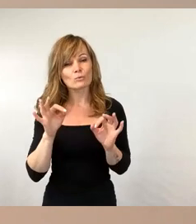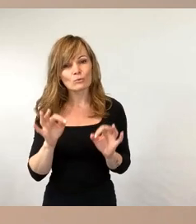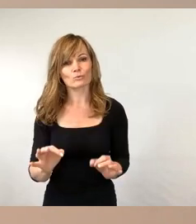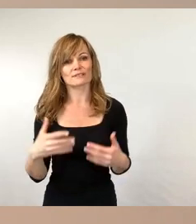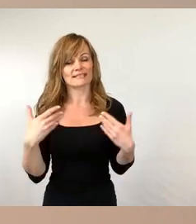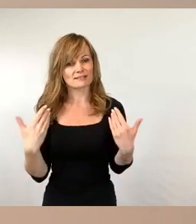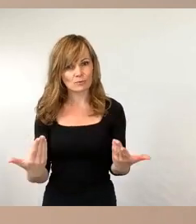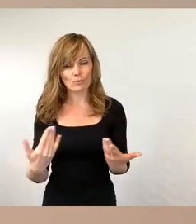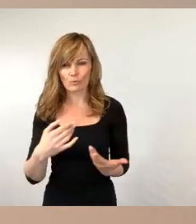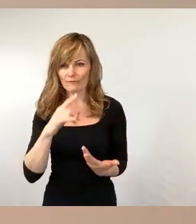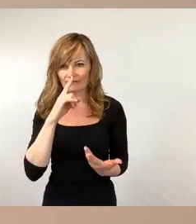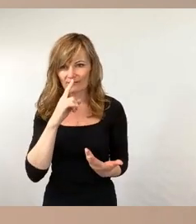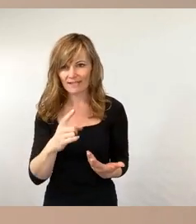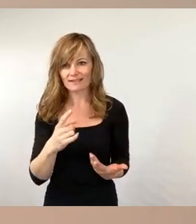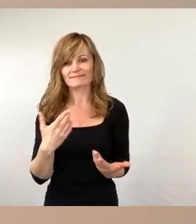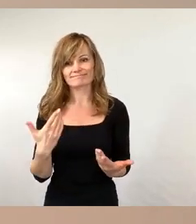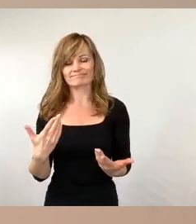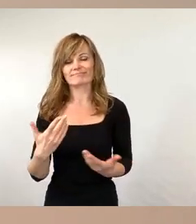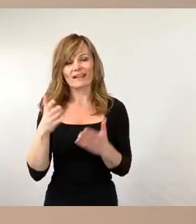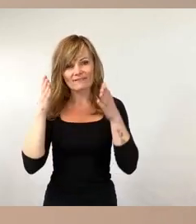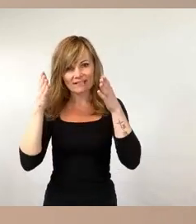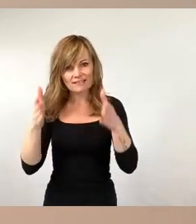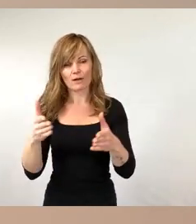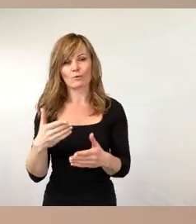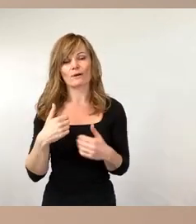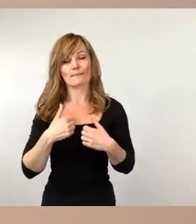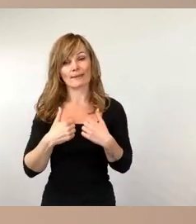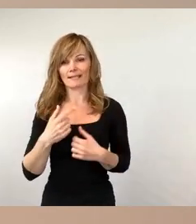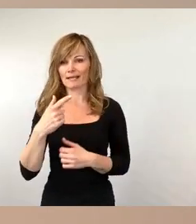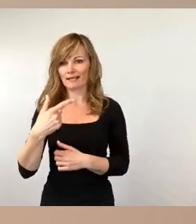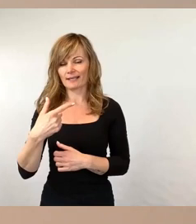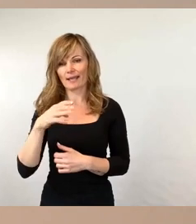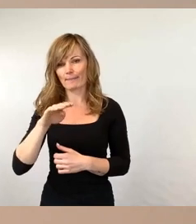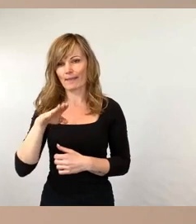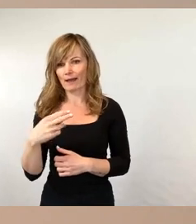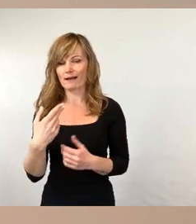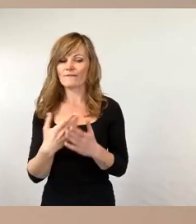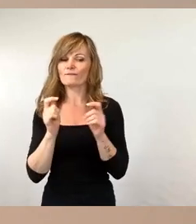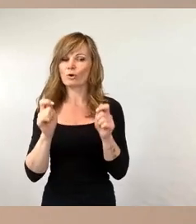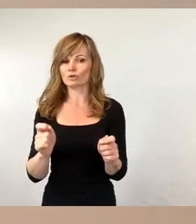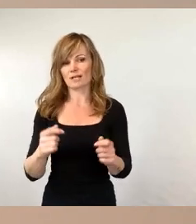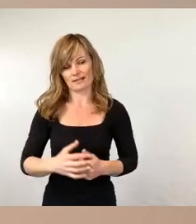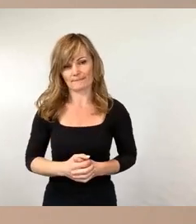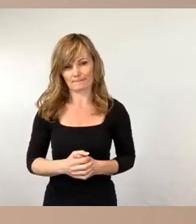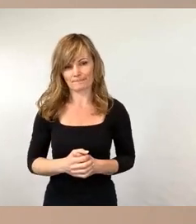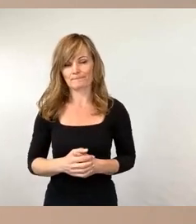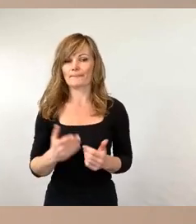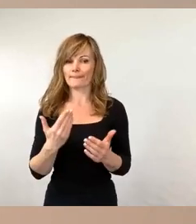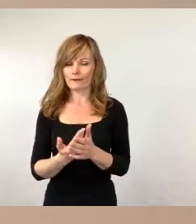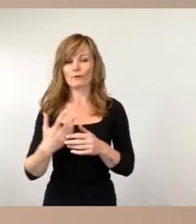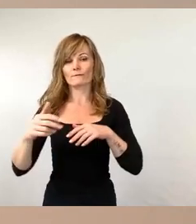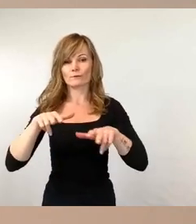auf das zu vertrauen, was die Bäder GmbH diesmal oder hier vorschlägt, dort auch sehr wirtschaftlich zu arbeiten, um